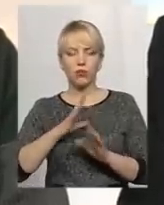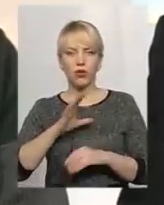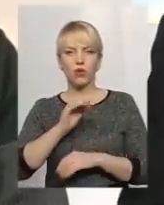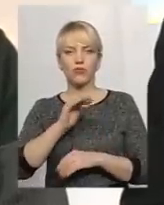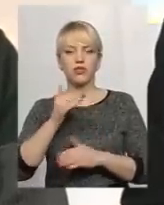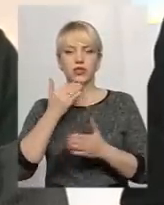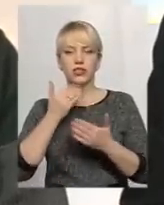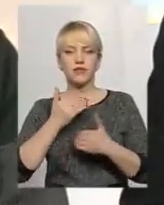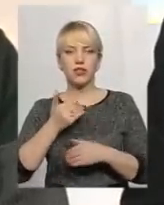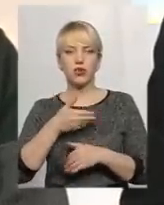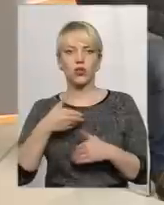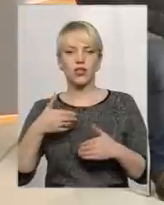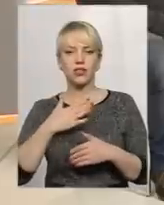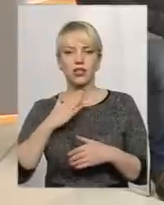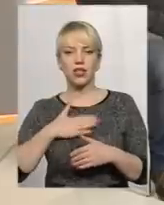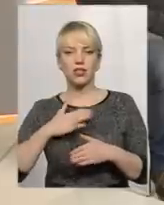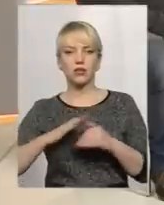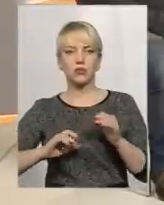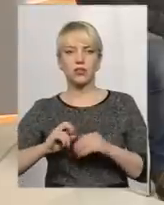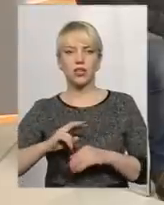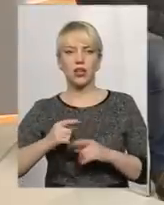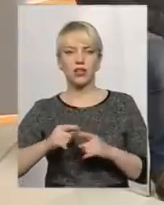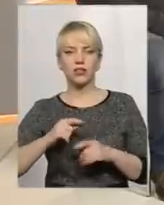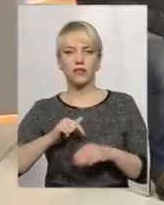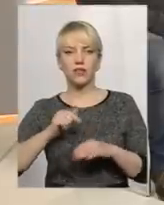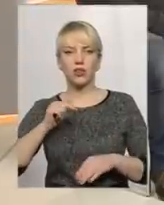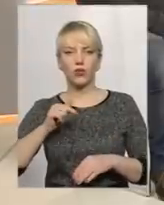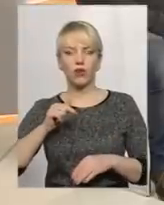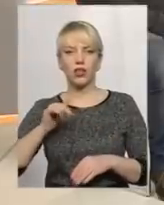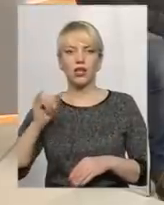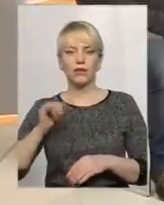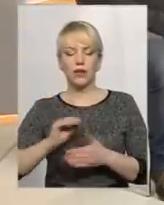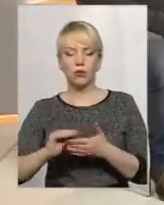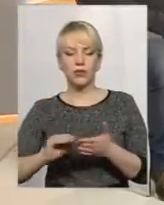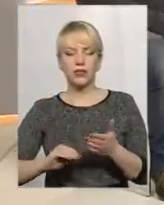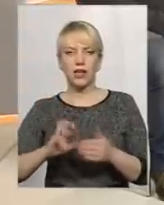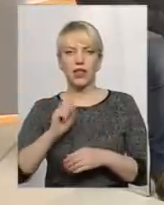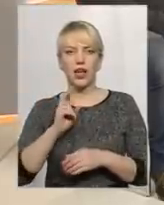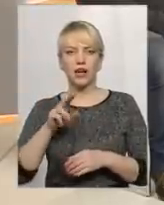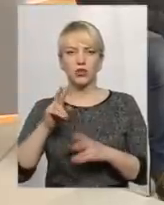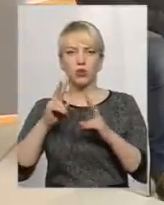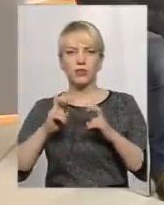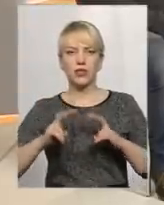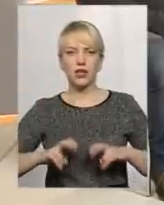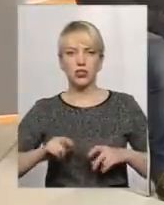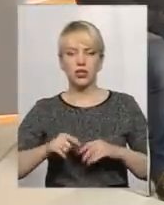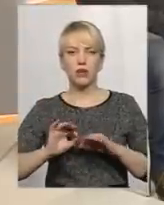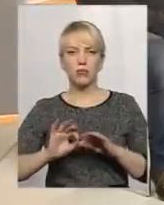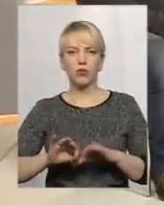наші спеціалісти з вилучених охорони Пронзопівного фонду відреагували, описали акт обстеження, направили до